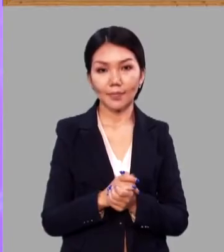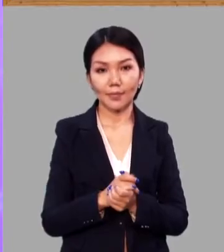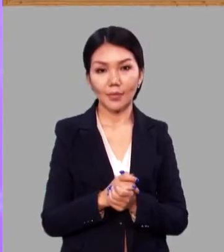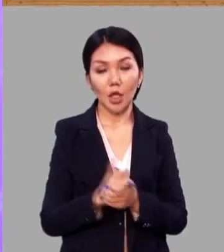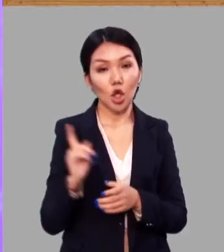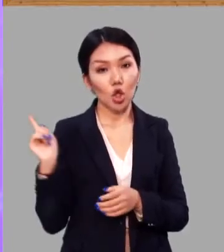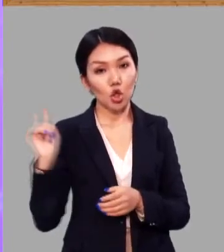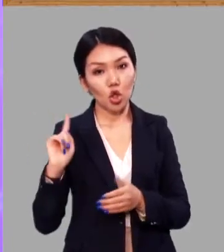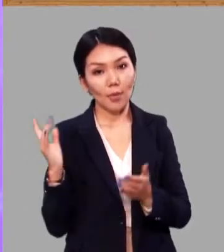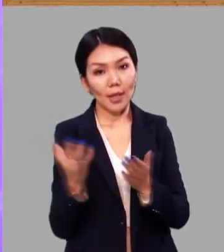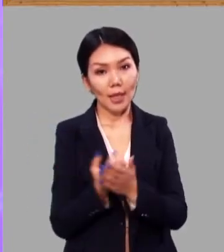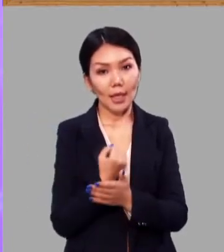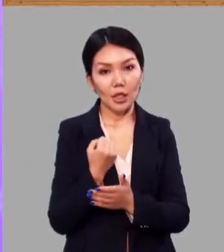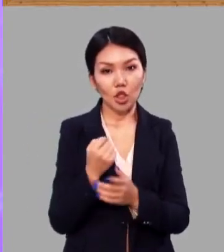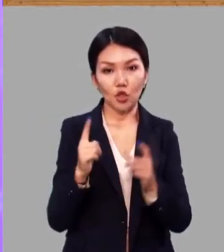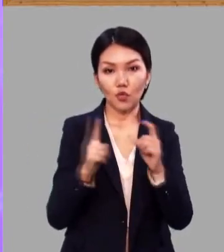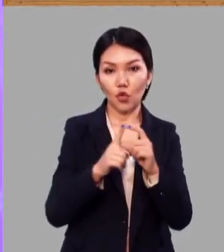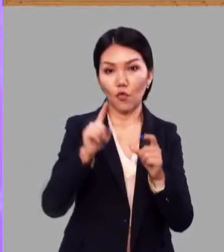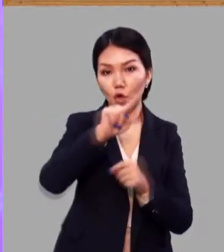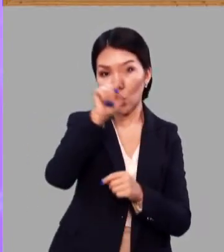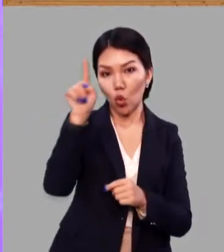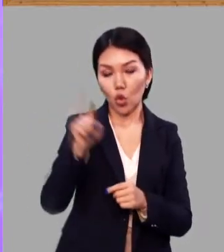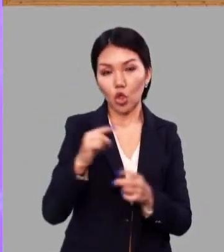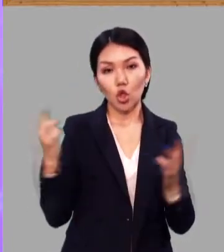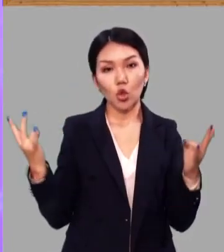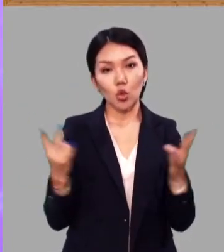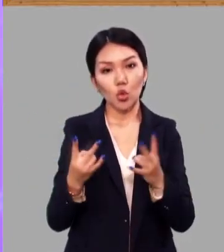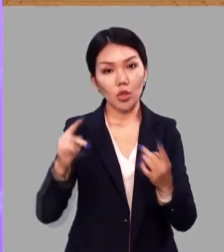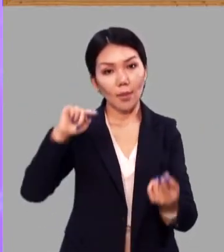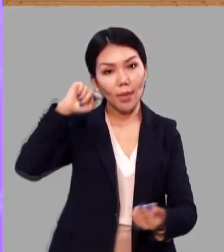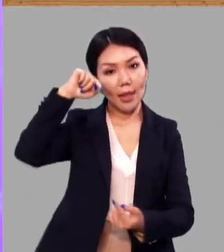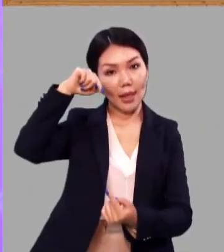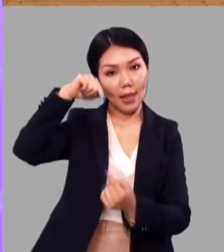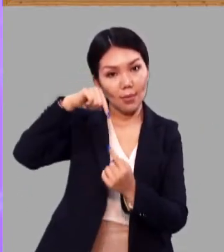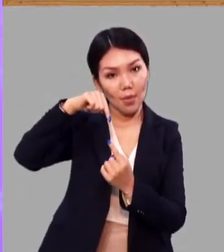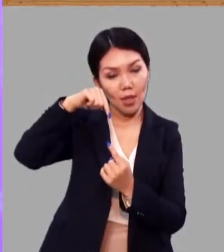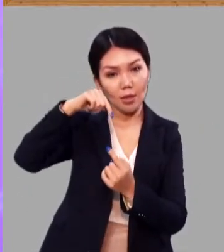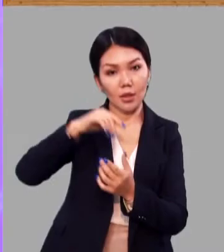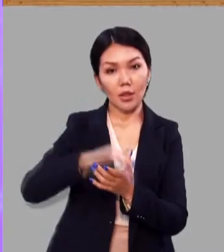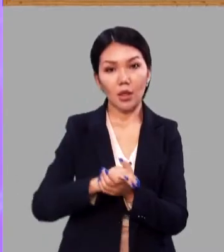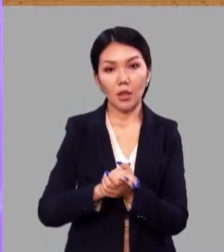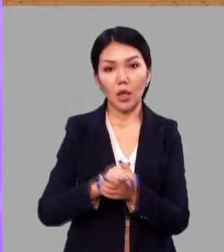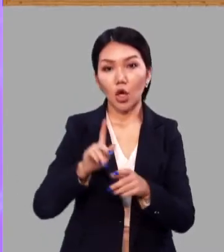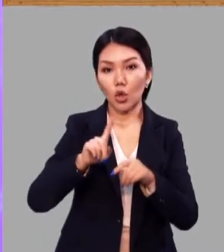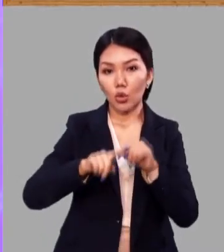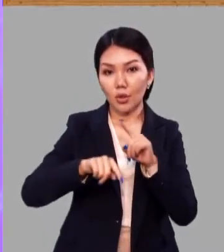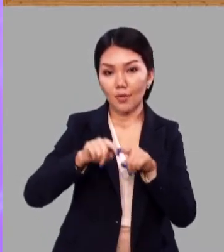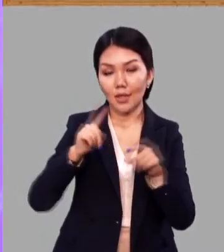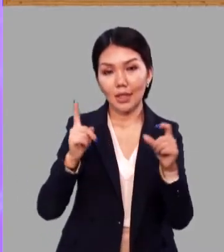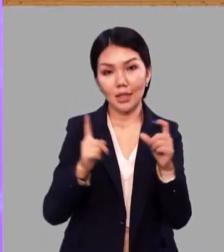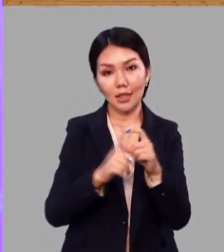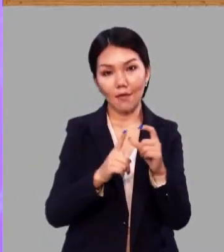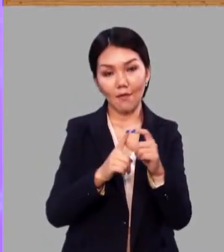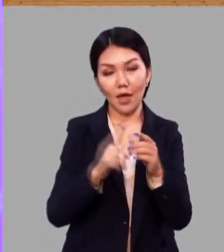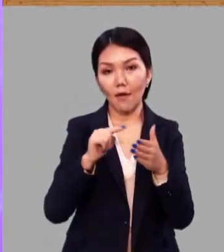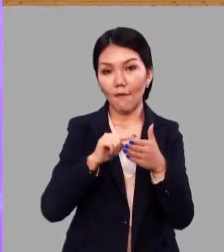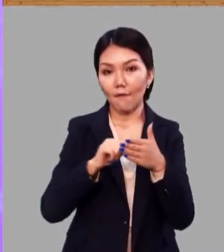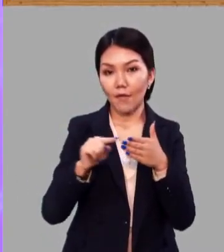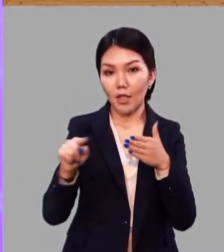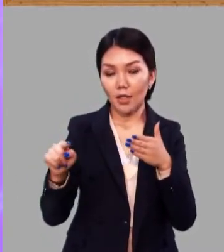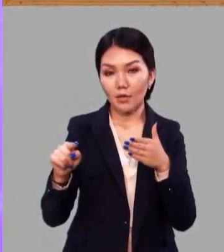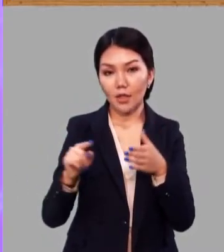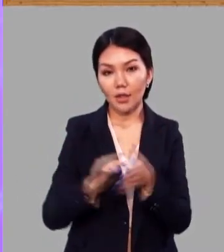Чтобы найти в слове корень, нужно подобрать родственные слова и